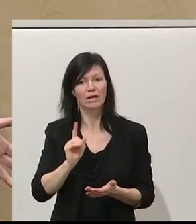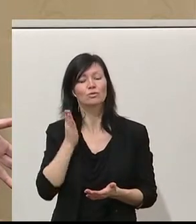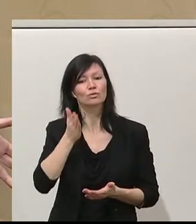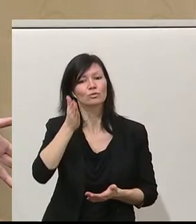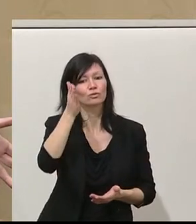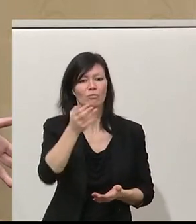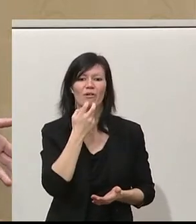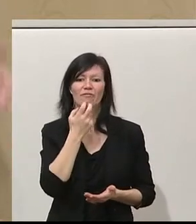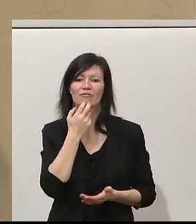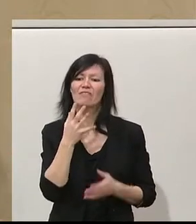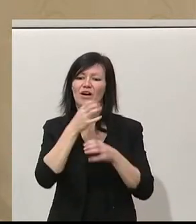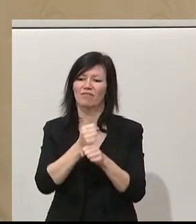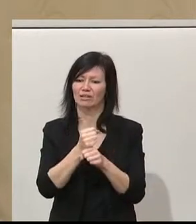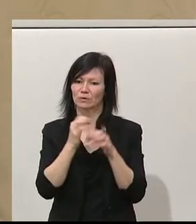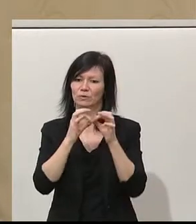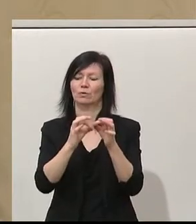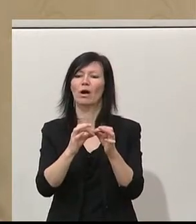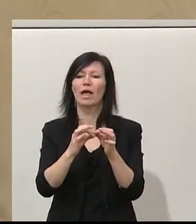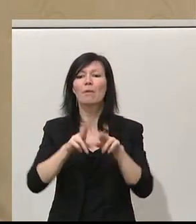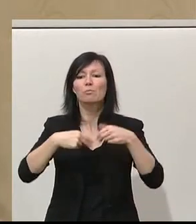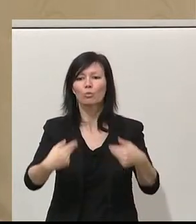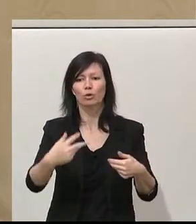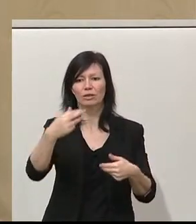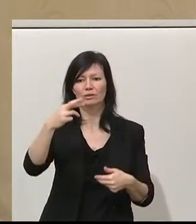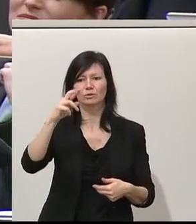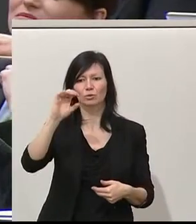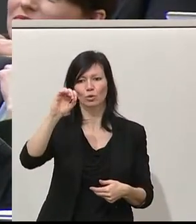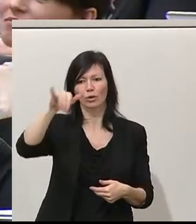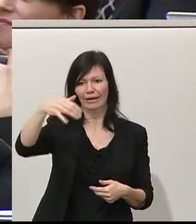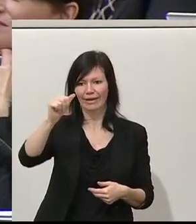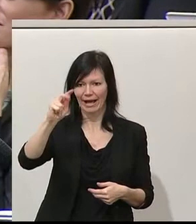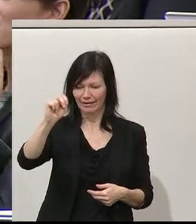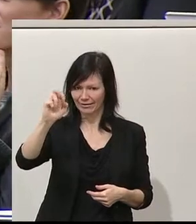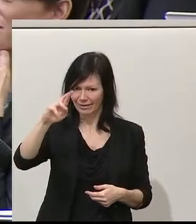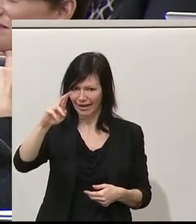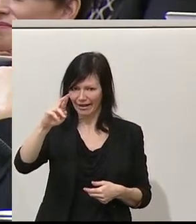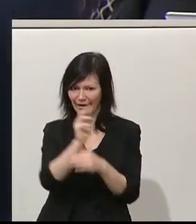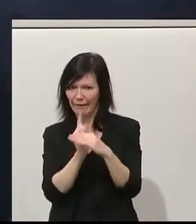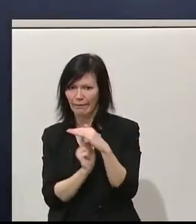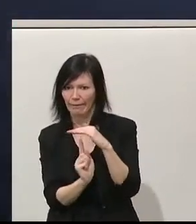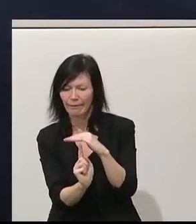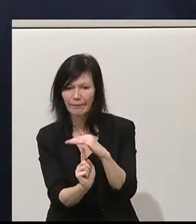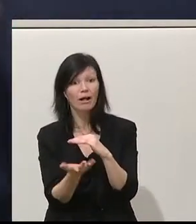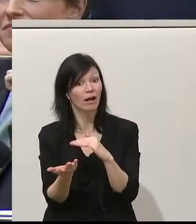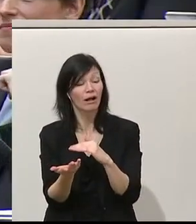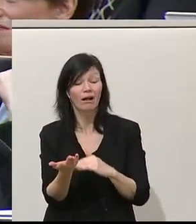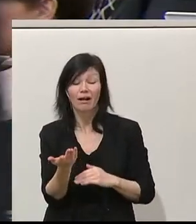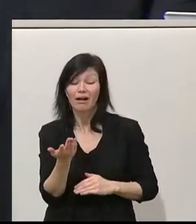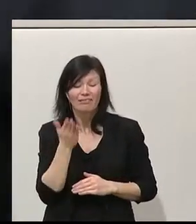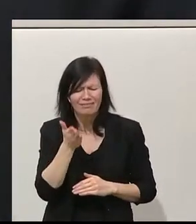Bundestrojaner haben wollen. Den Bundestrojaner, den die Grünen immer wieder bekämpft haben. Und das geht immer weiter und immer weiter und bleibt so